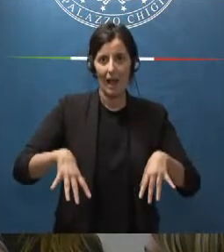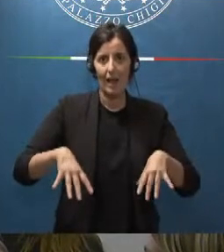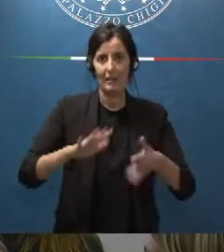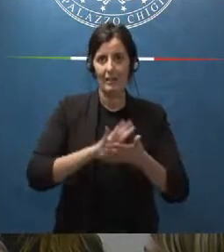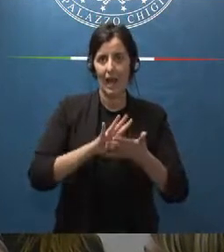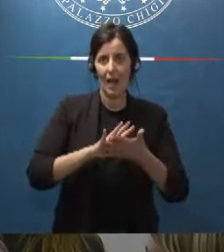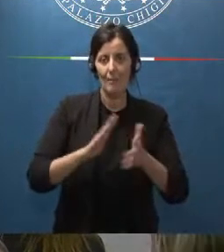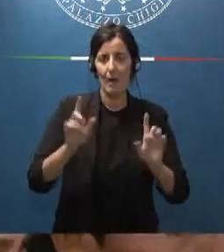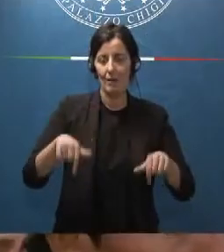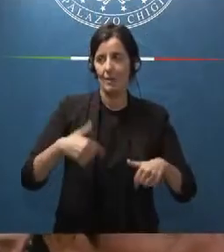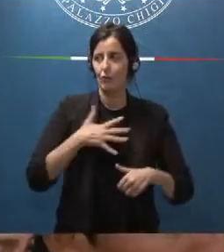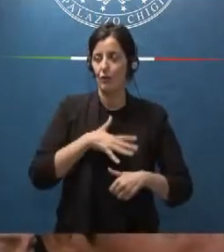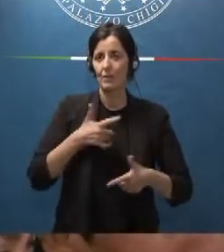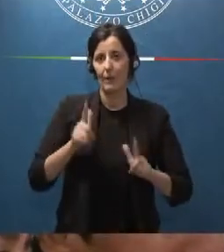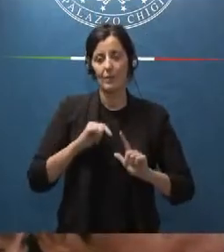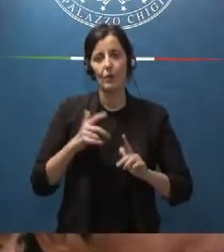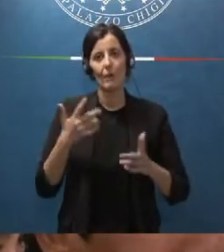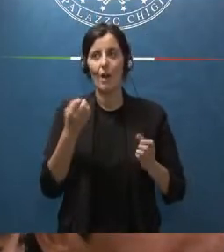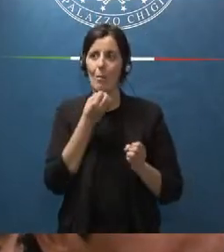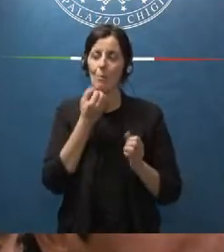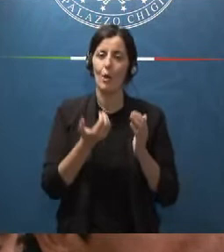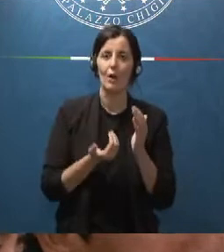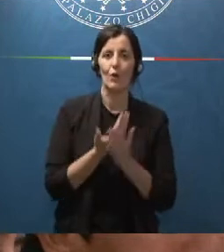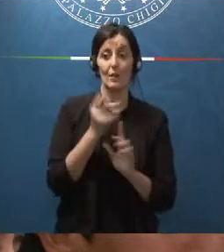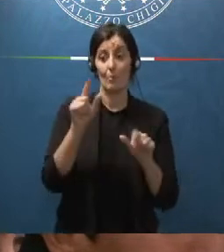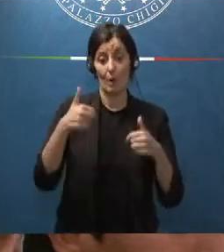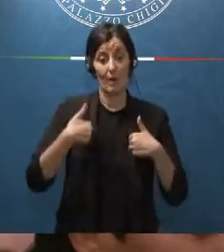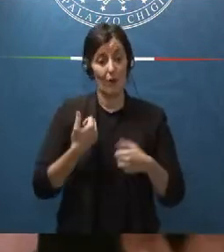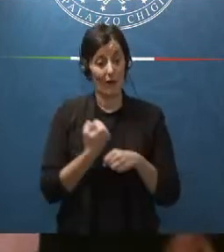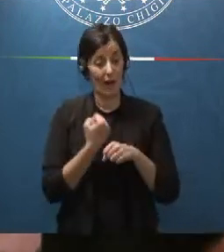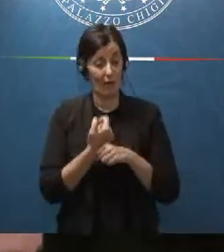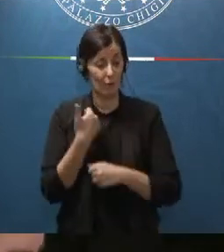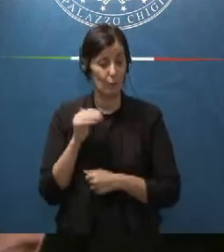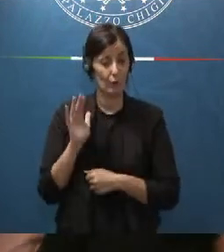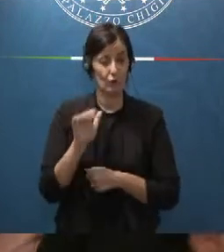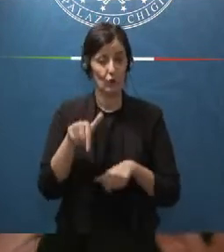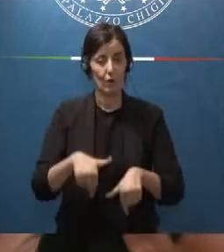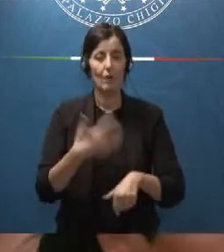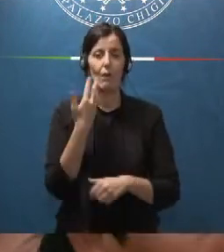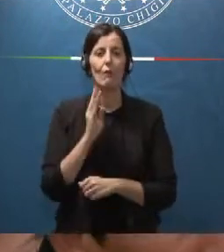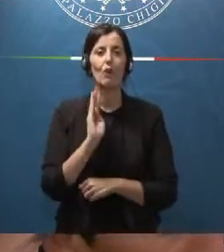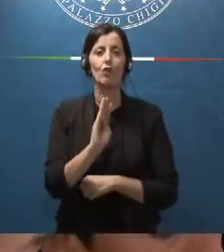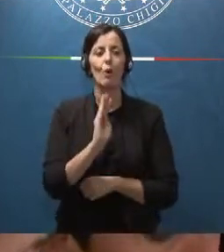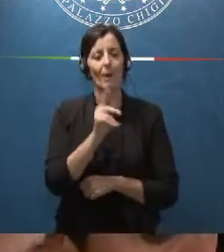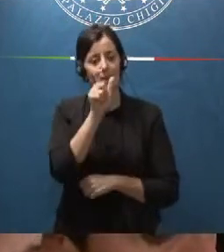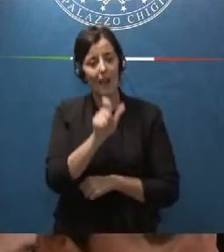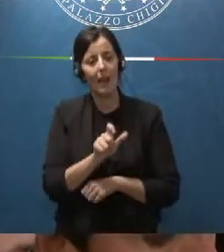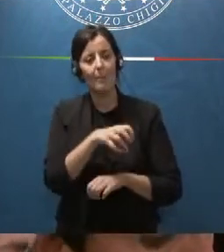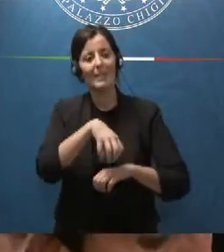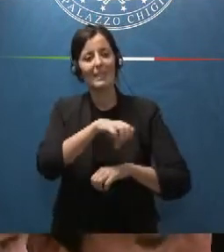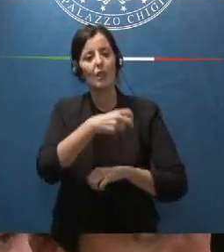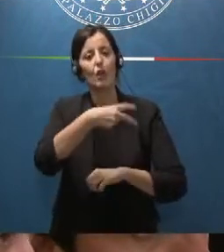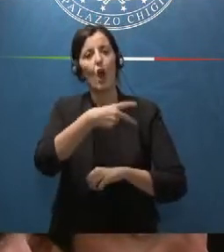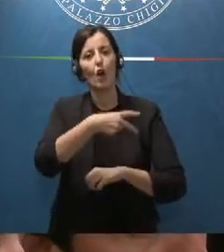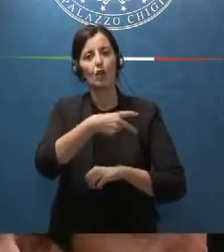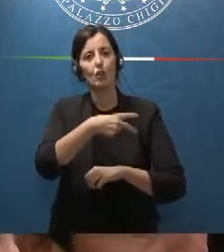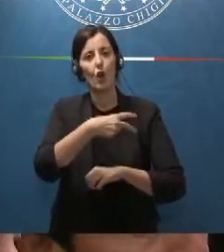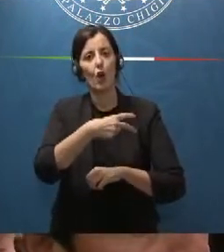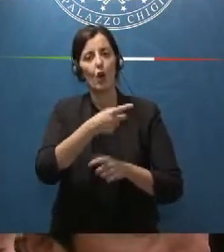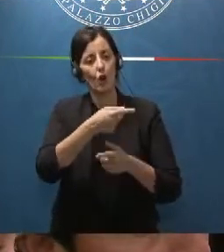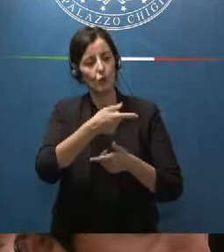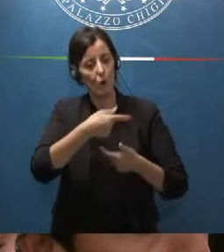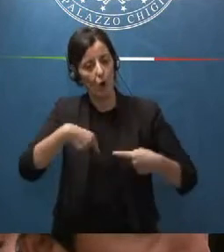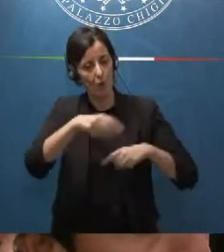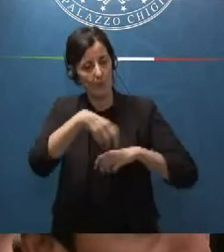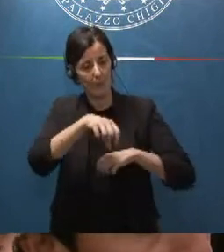fa e anche un paio di governi fa quindi è una buona notizia anche per noi che lavoriamo qua tutti i giorni volevo fare una domanda al Ministro Nordio sul CDM lei prima nell